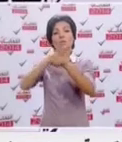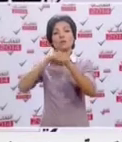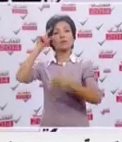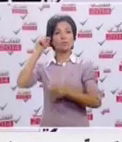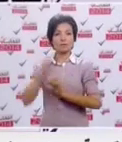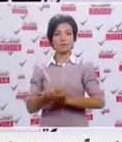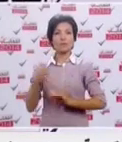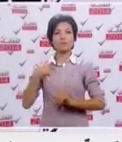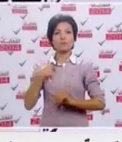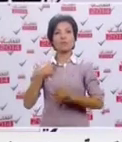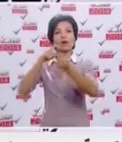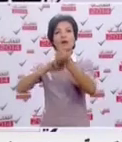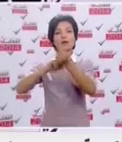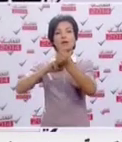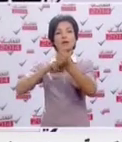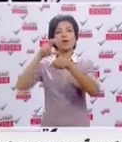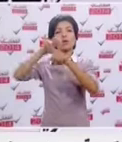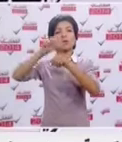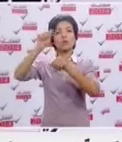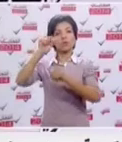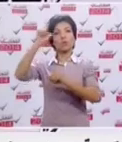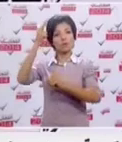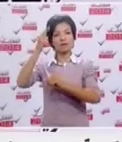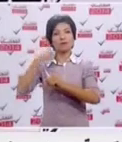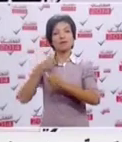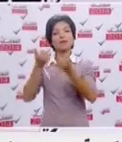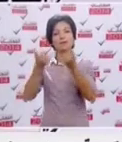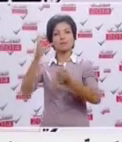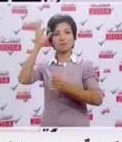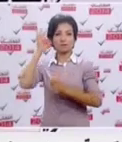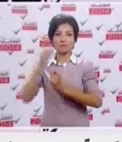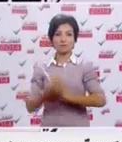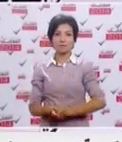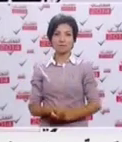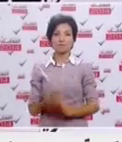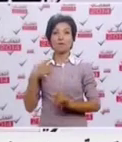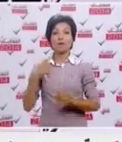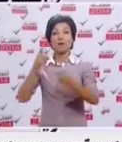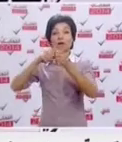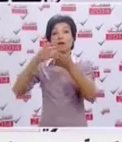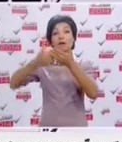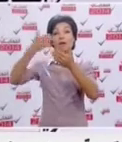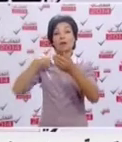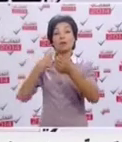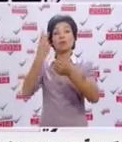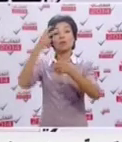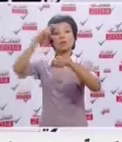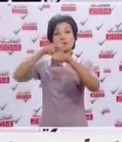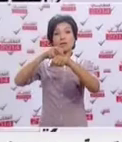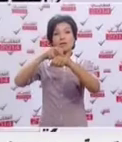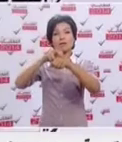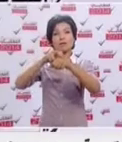أنا ابن الجمهورية الأولى وابن الجمهورية الثانية في تونس حضرت على الجمهوريتين اللي كان